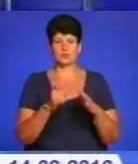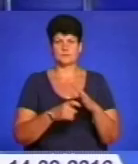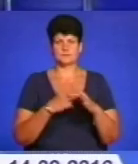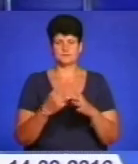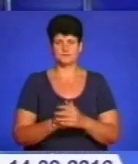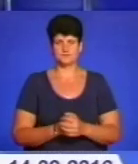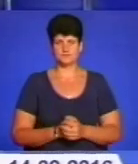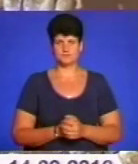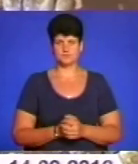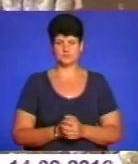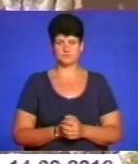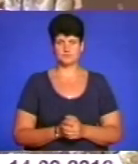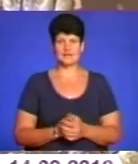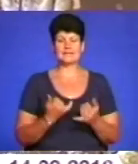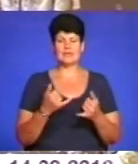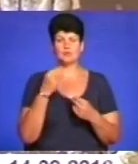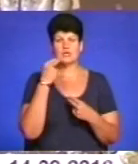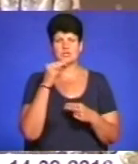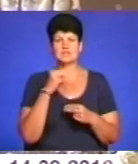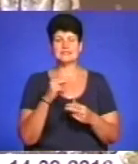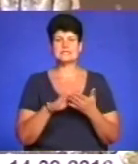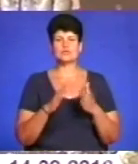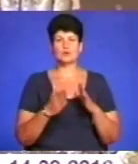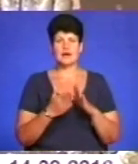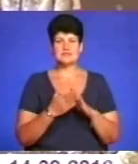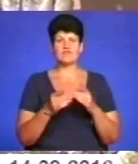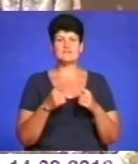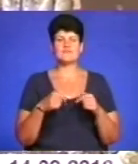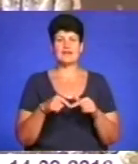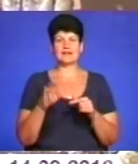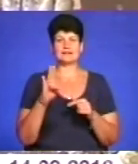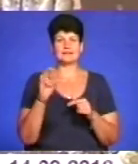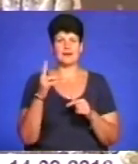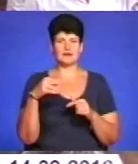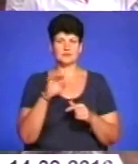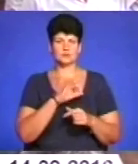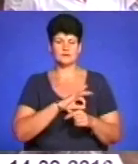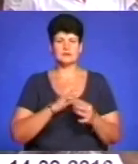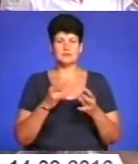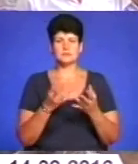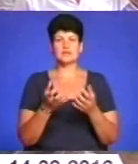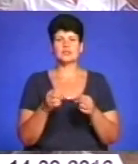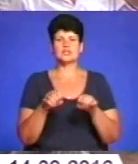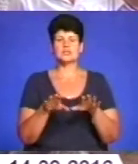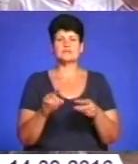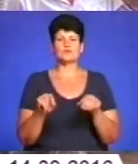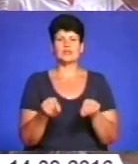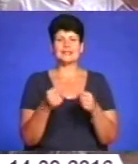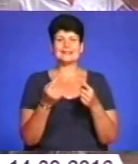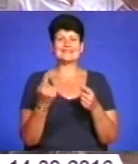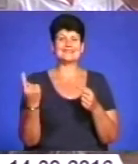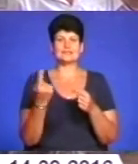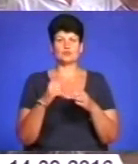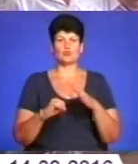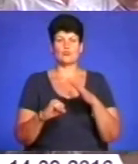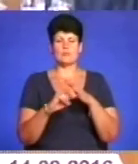Для поліпшення ситуації у сфері надру користування прийнято рішення створити єдину базу даних родовищ та корисних